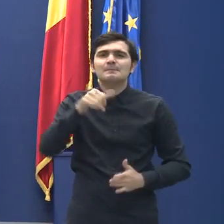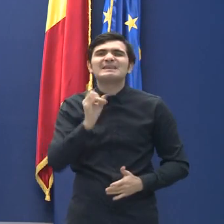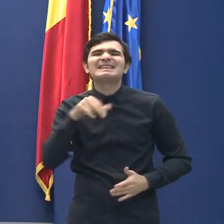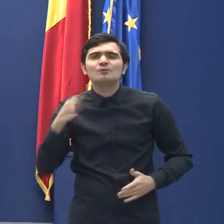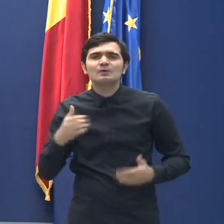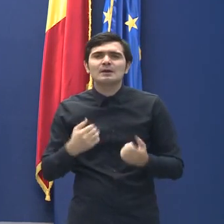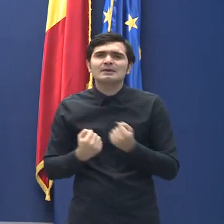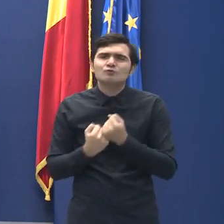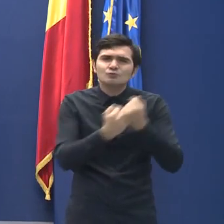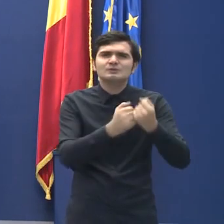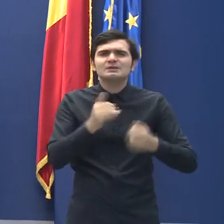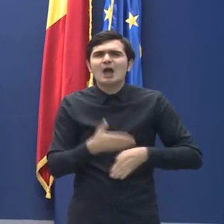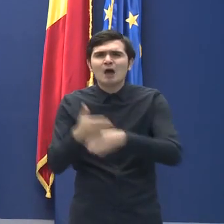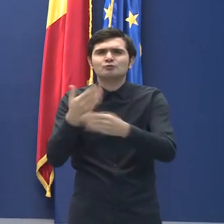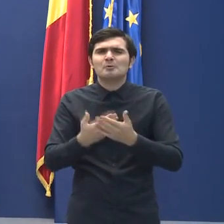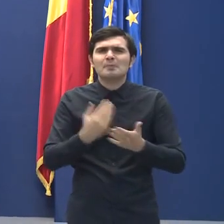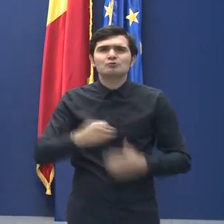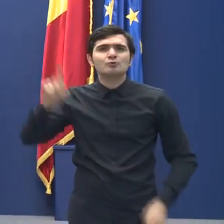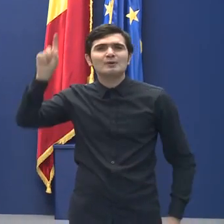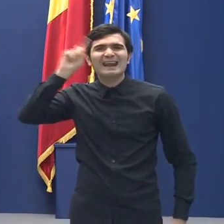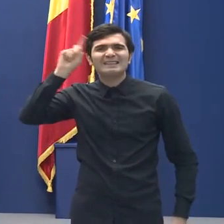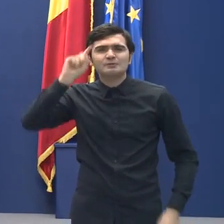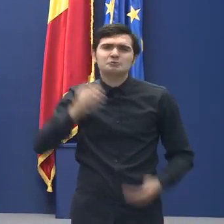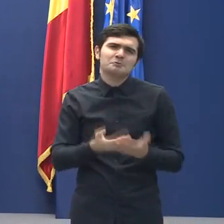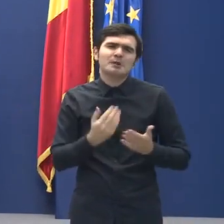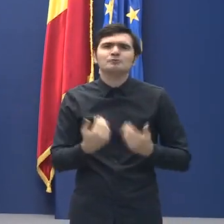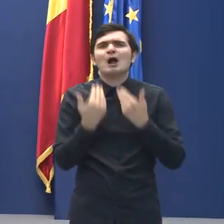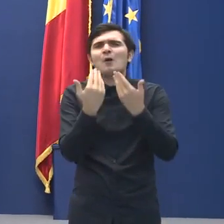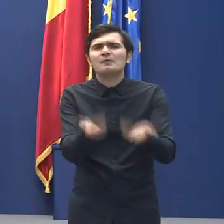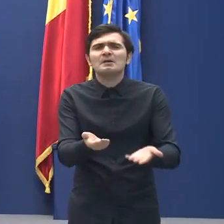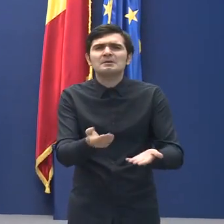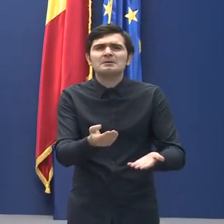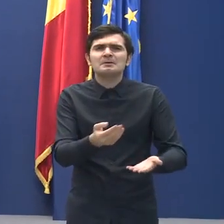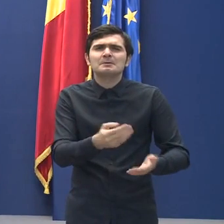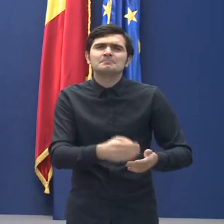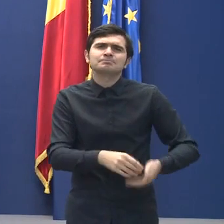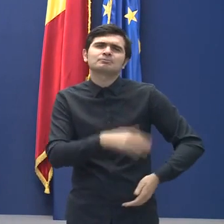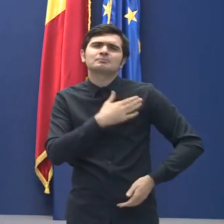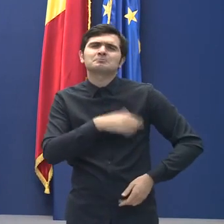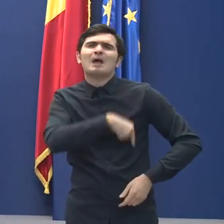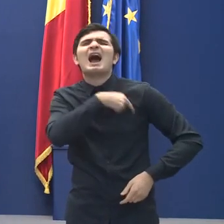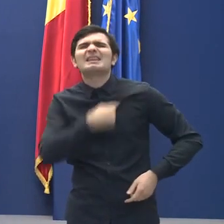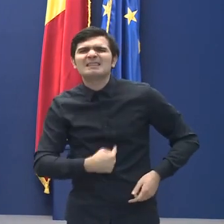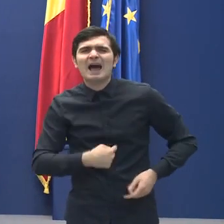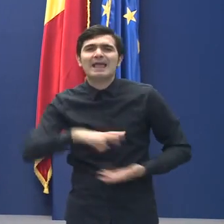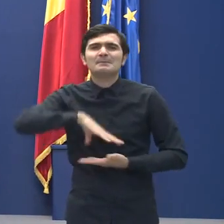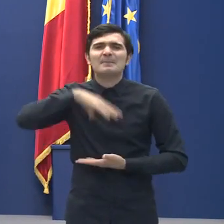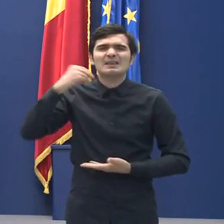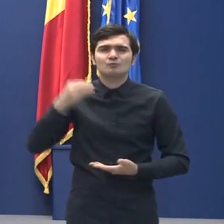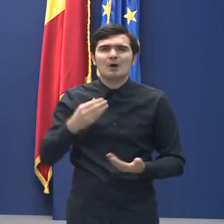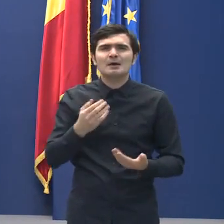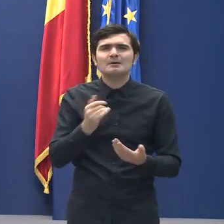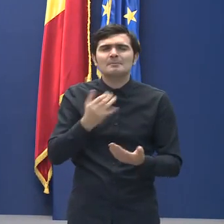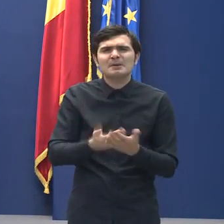credincioși. Pentru a oferi și o alinare spirituală tuturor celor care trec în prezent prin